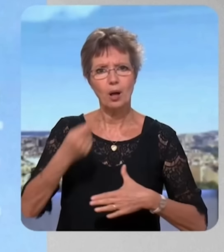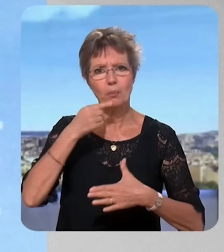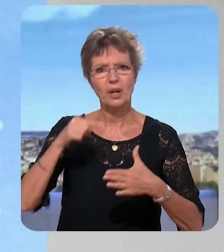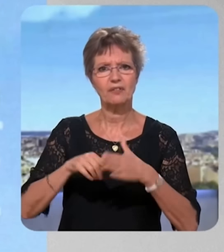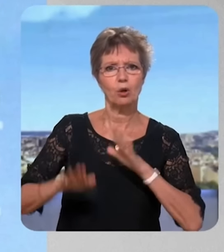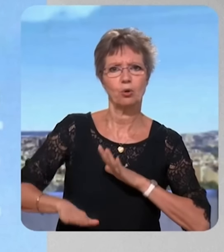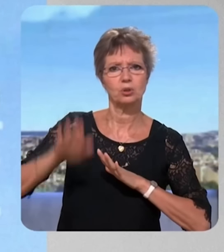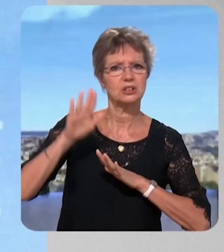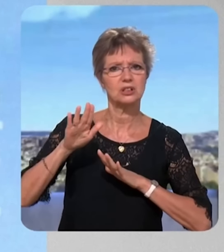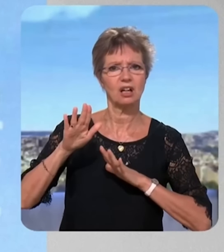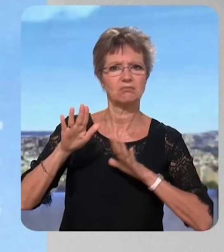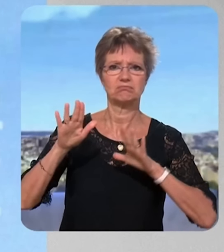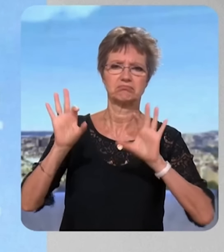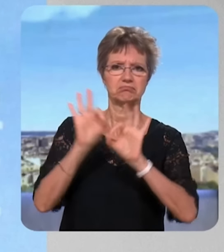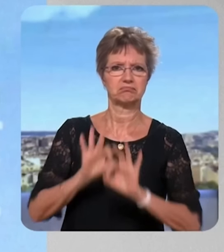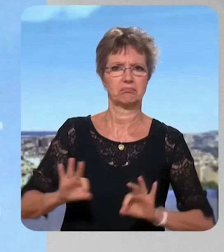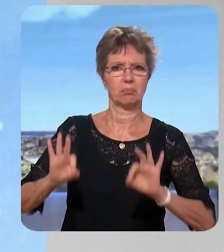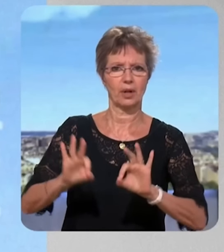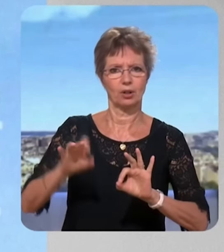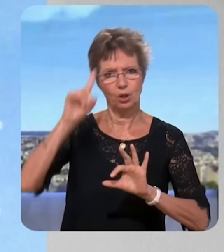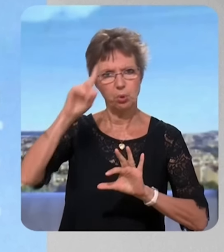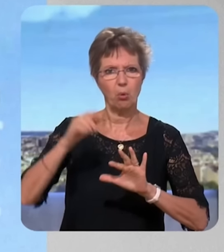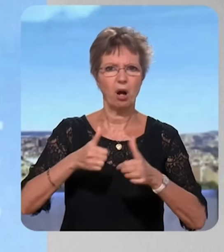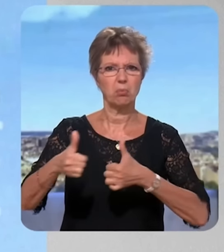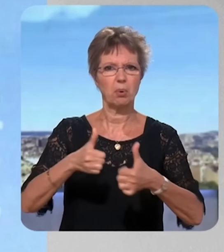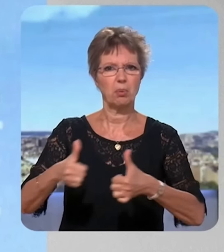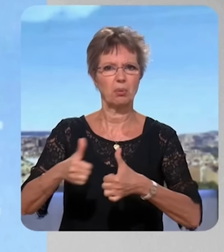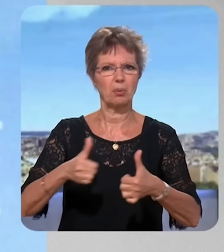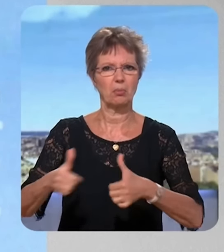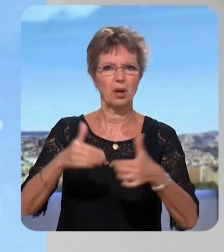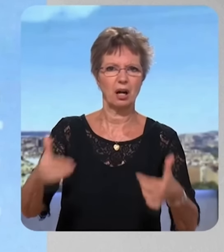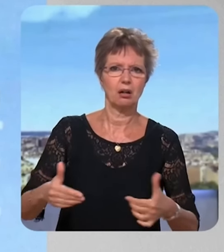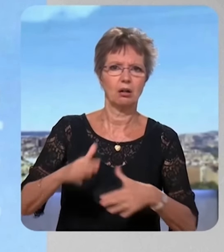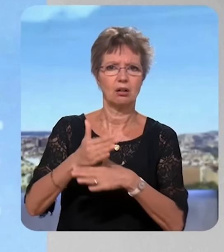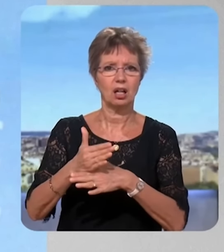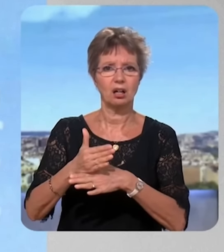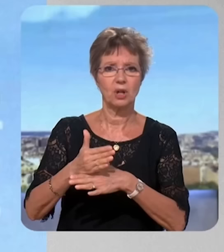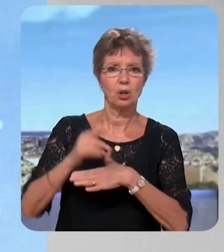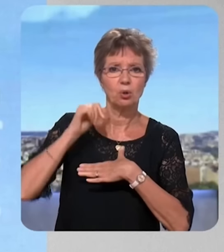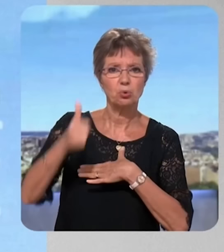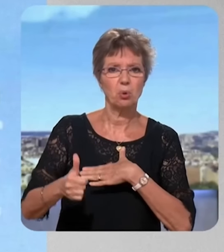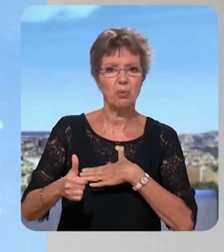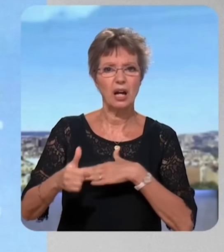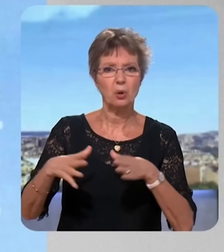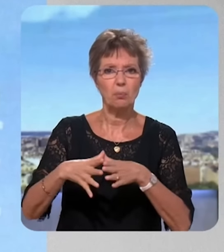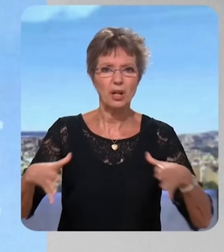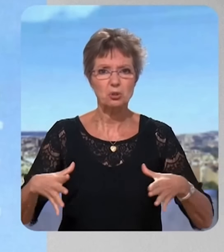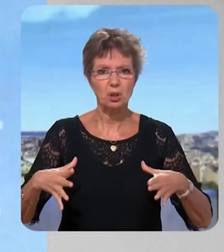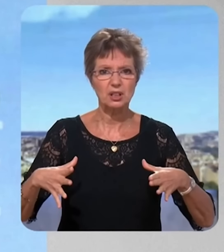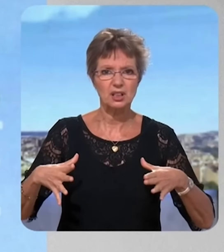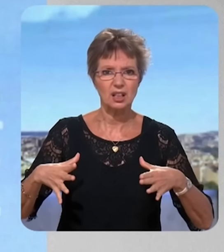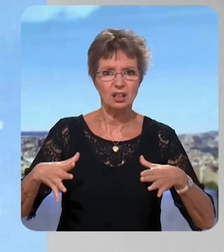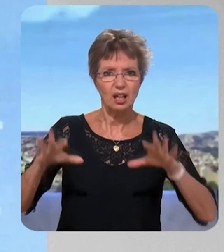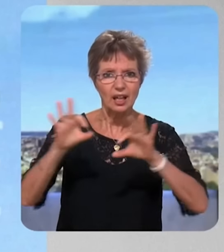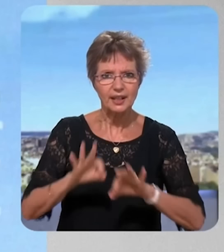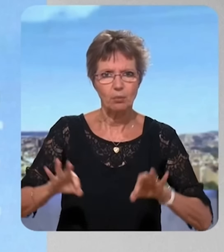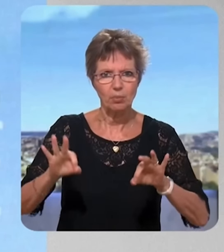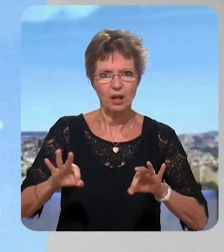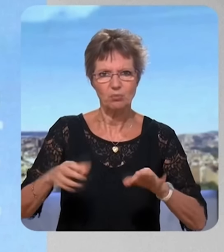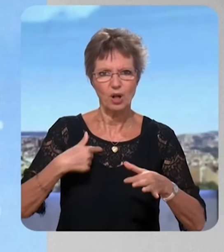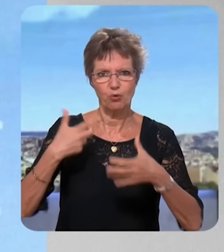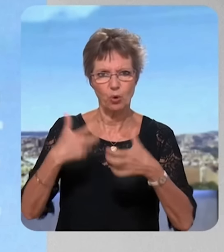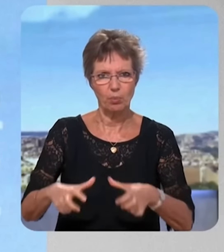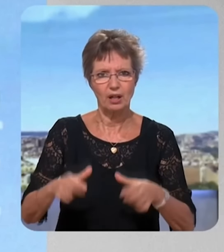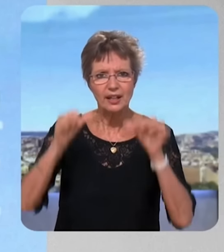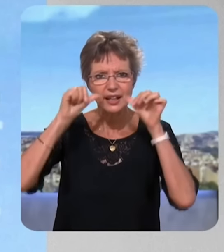présenter de candidats pour éviter justement de disperser les votes et de prendre le risque demain de compromettre une future majorité absolue du Bloc national. Éric Zemmour a